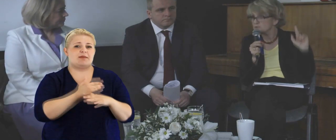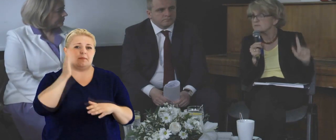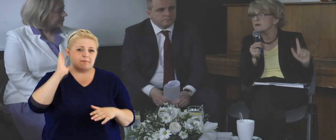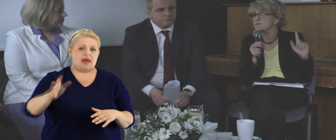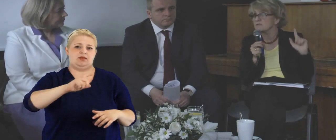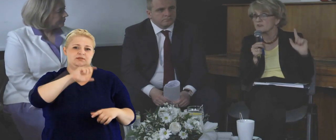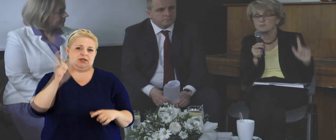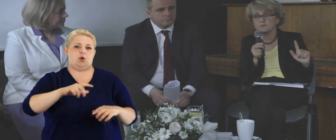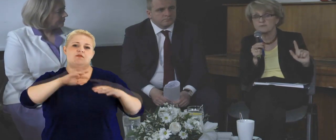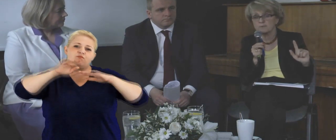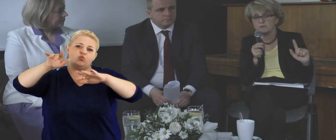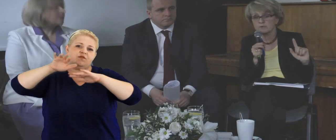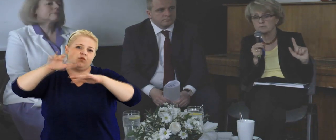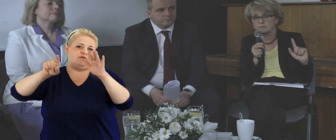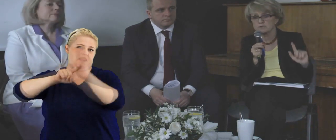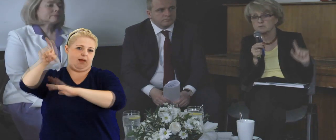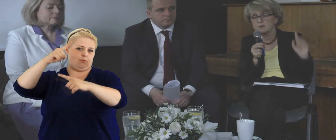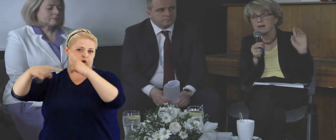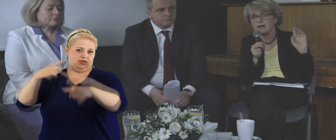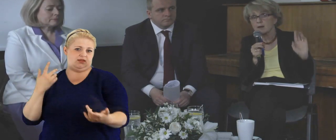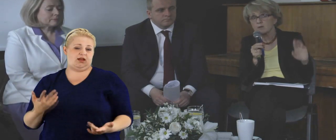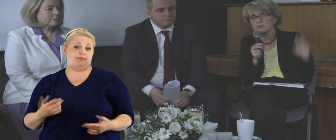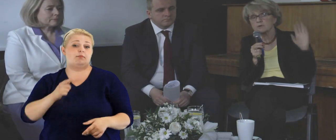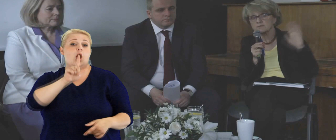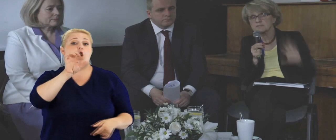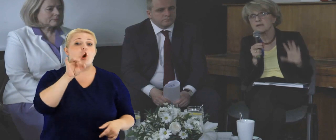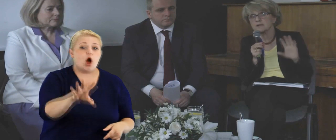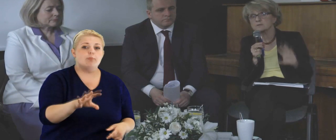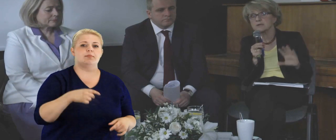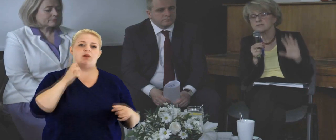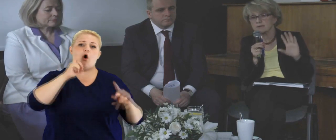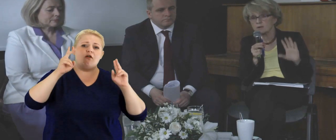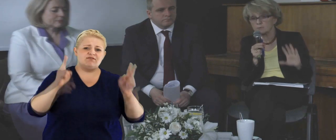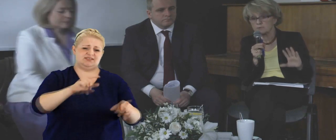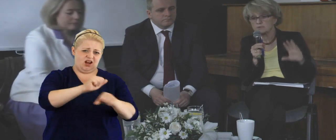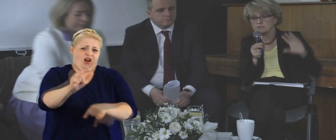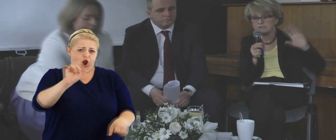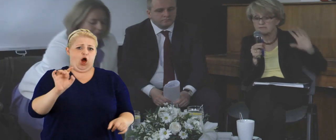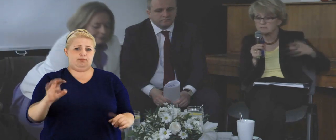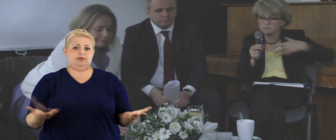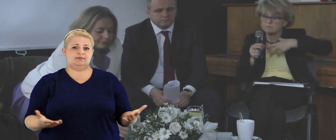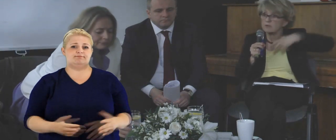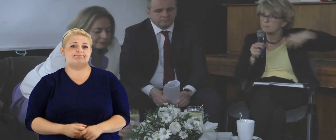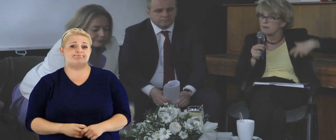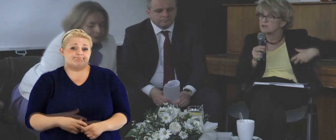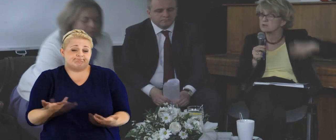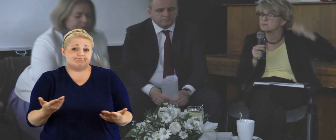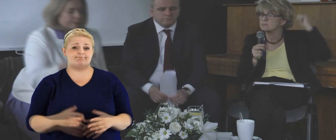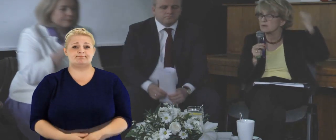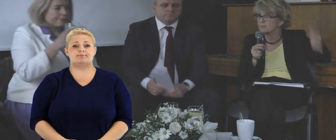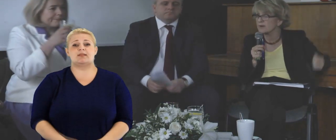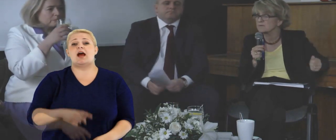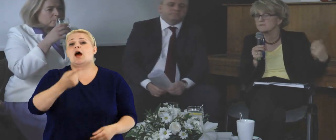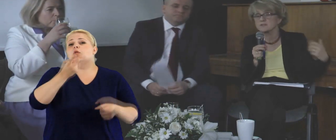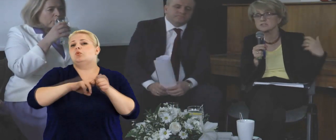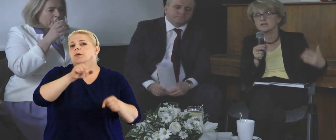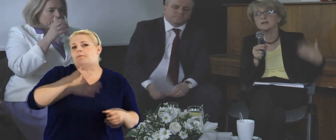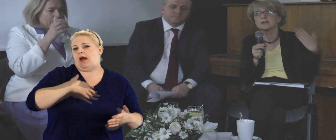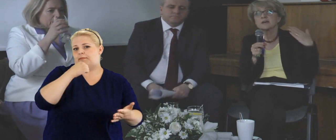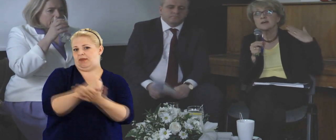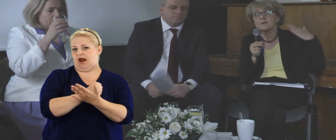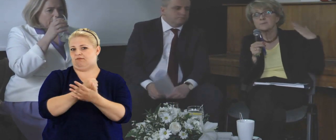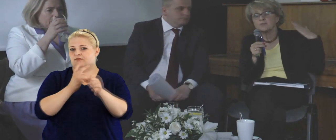będą usiłowały wywierać wpływ na politykę publiczną, a lobbying oficjalnie uznany za lobbying, czyli tacy, którzy mają budżet, którzy mają prawo